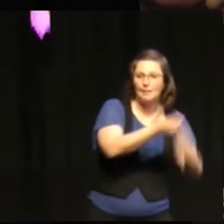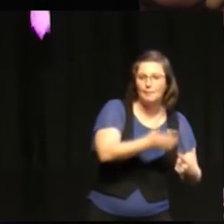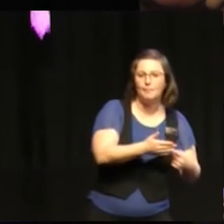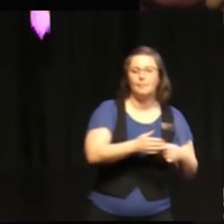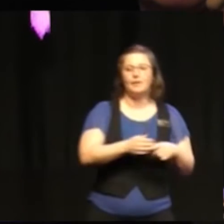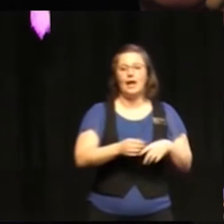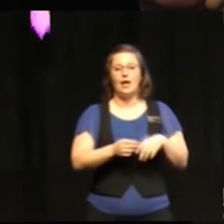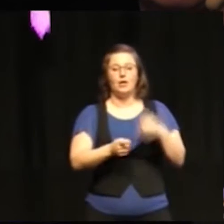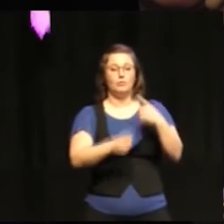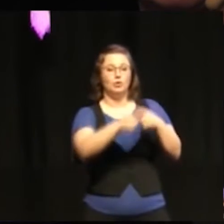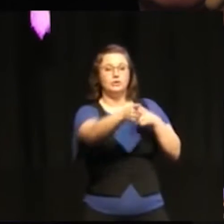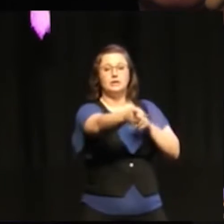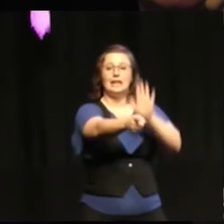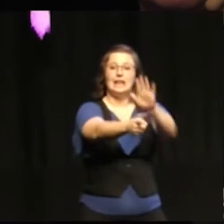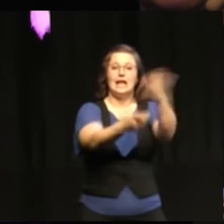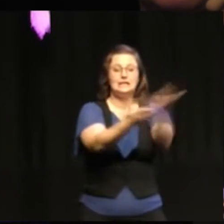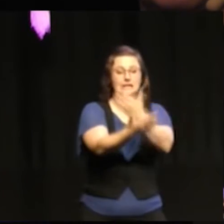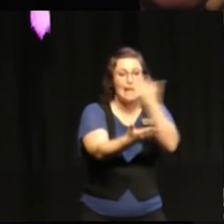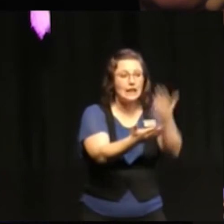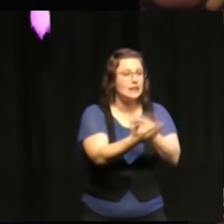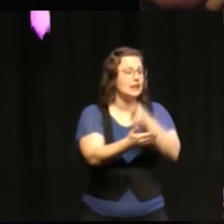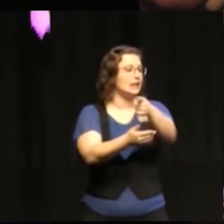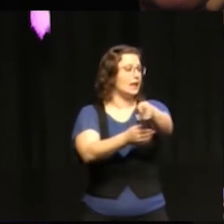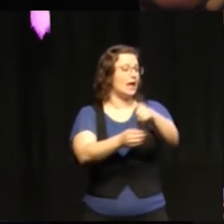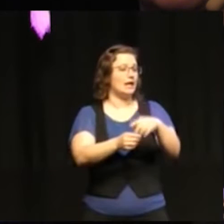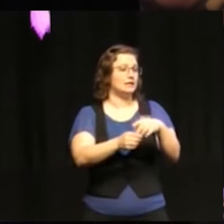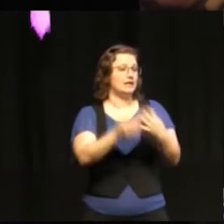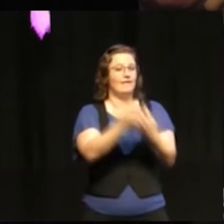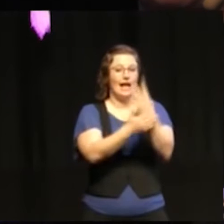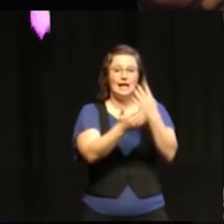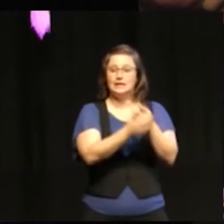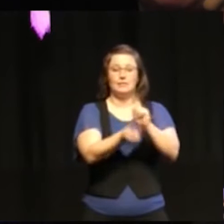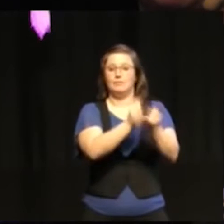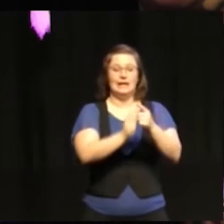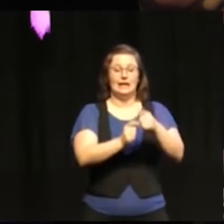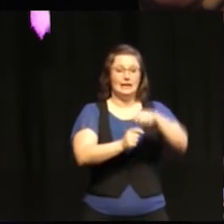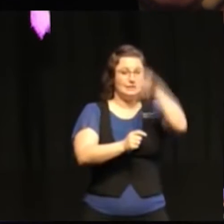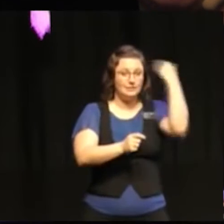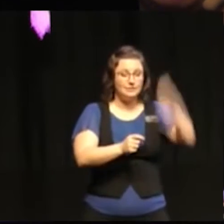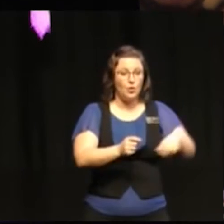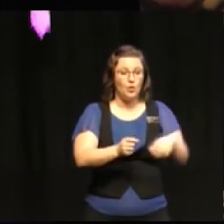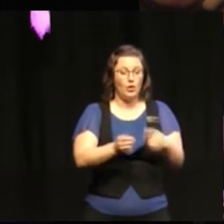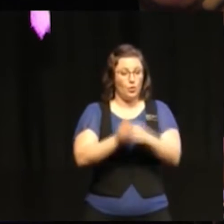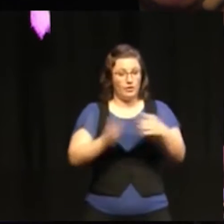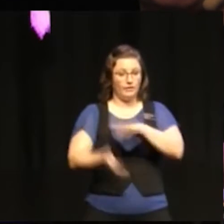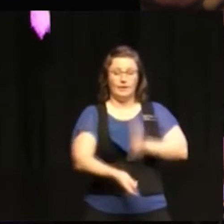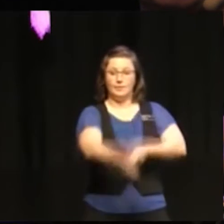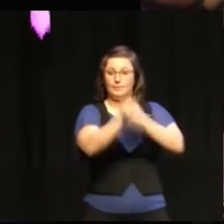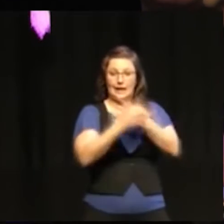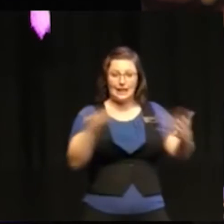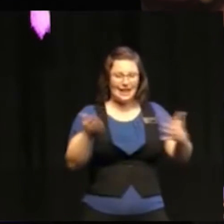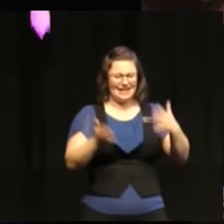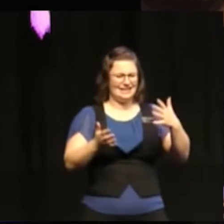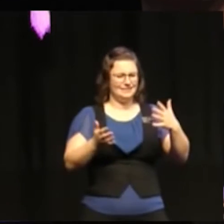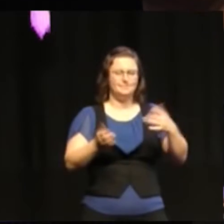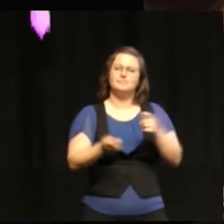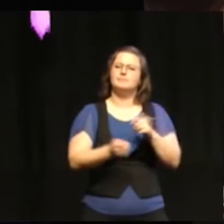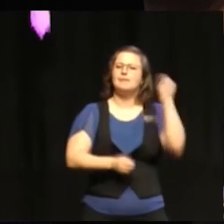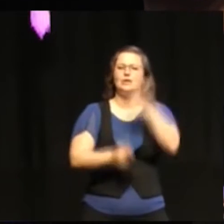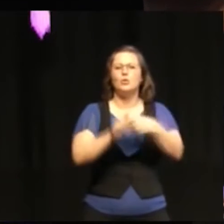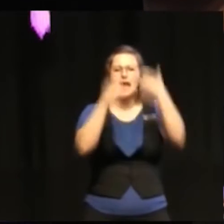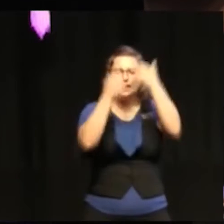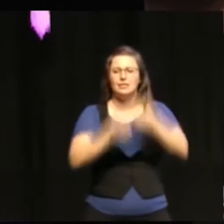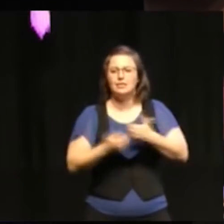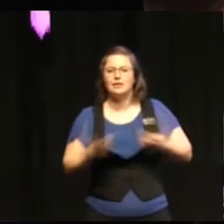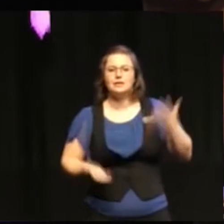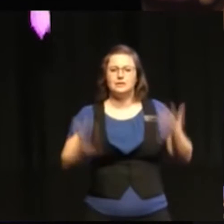de länderna som exporterar? Det är en väldigt svåra dilemman men jätteviktig att ta tag i. Men hur då?